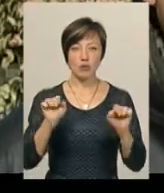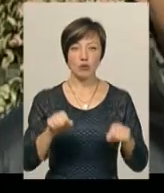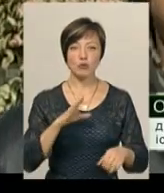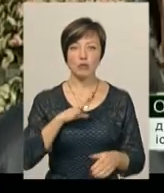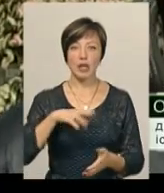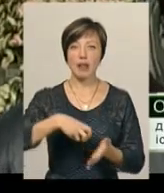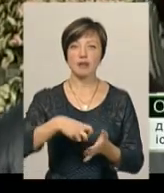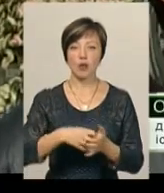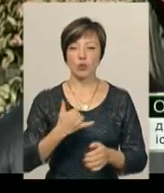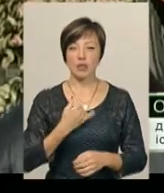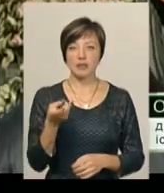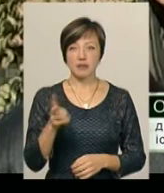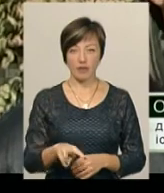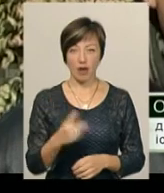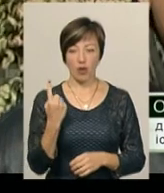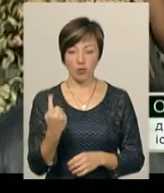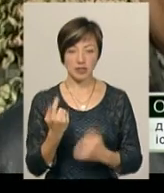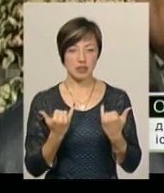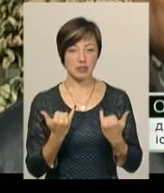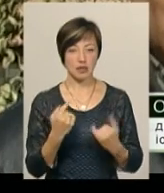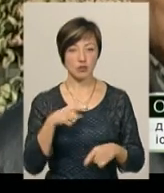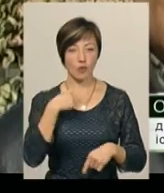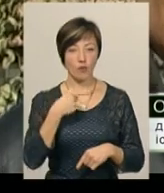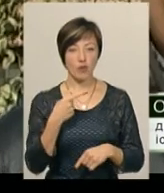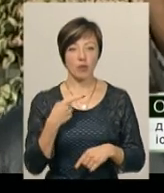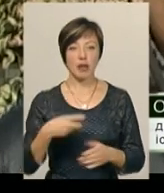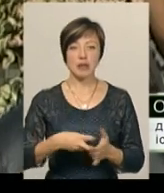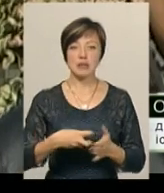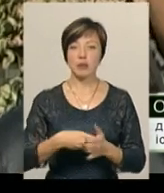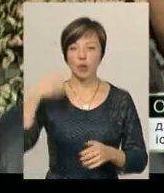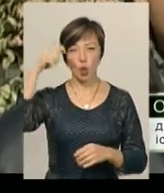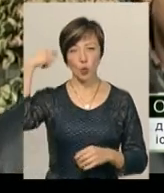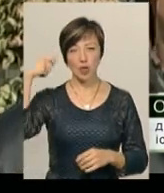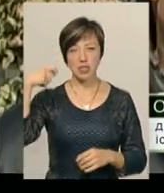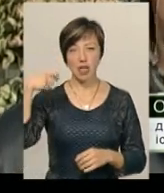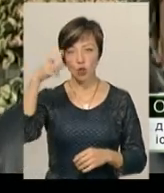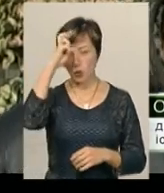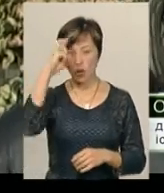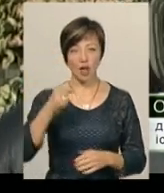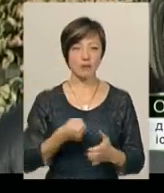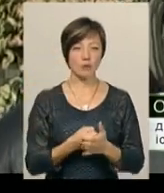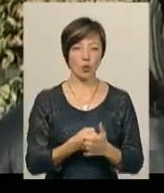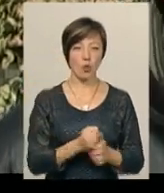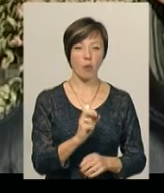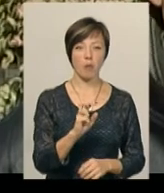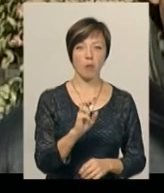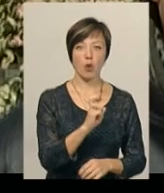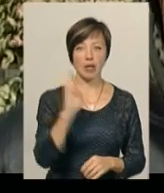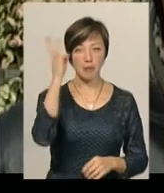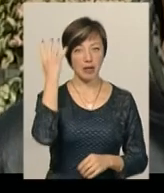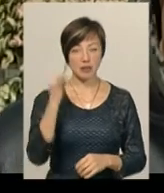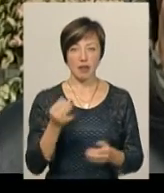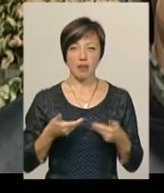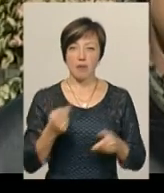турецьких султанів до Богдана Хмельницького.